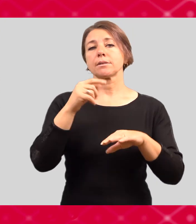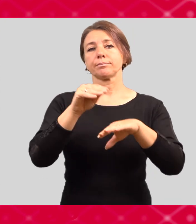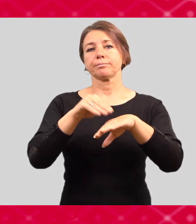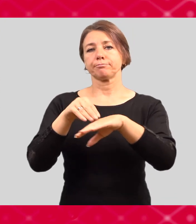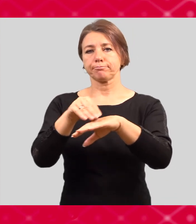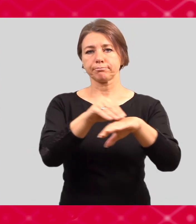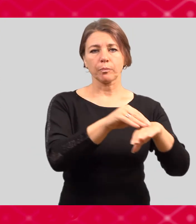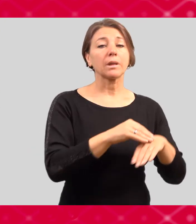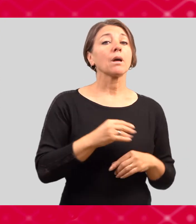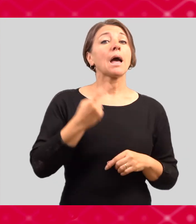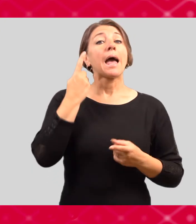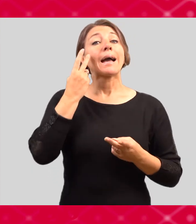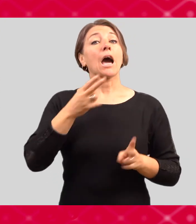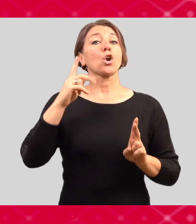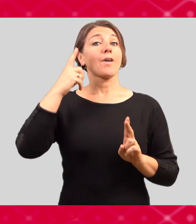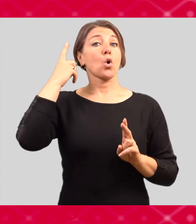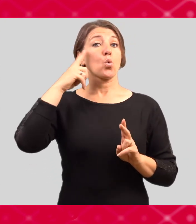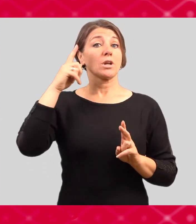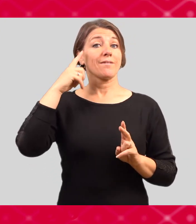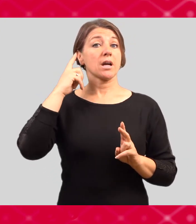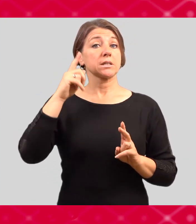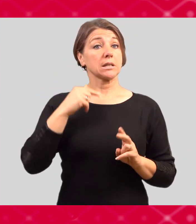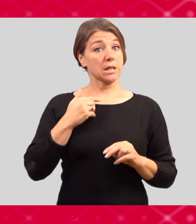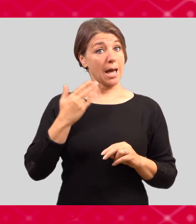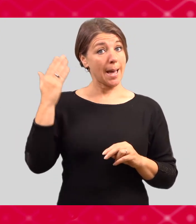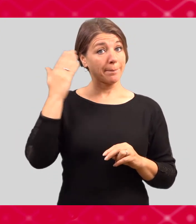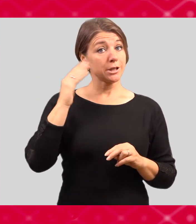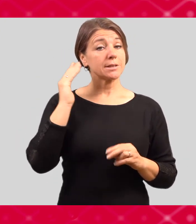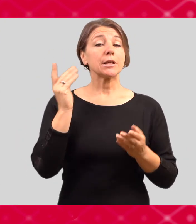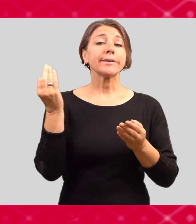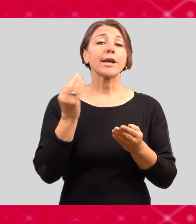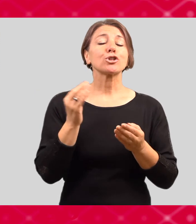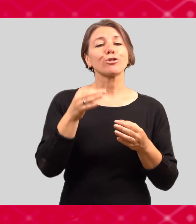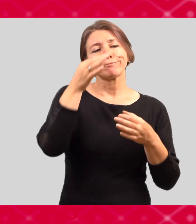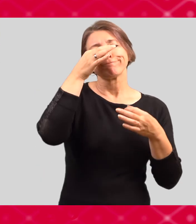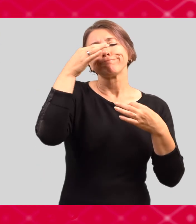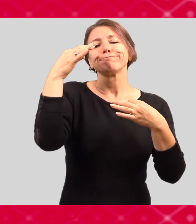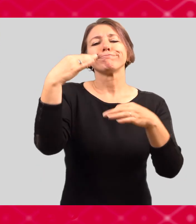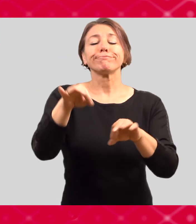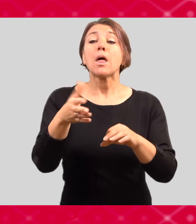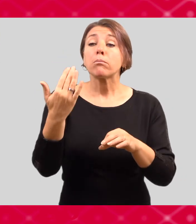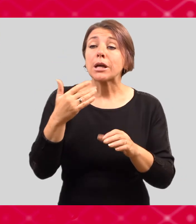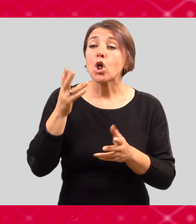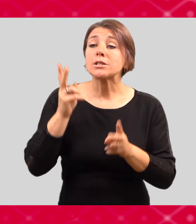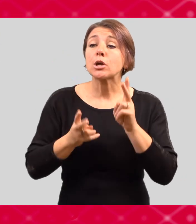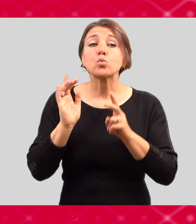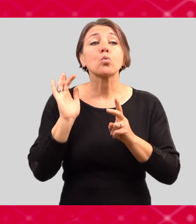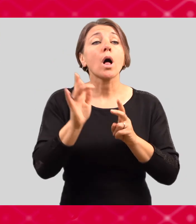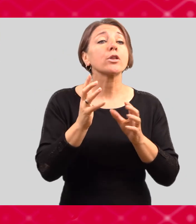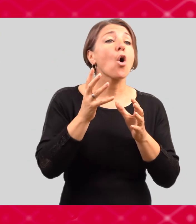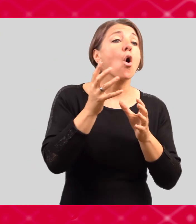se podílí na vytváření bezpečného prostředí bez jakékoliv formy obtěžování nebo diskriminace.